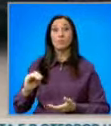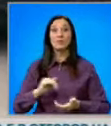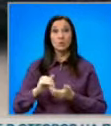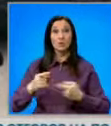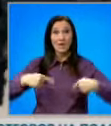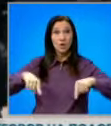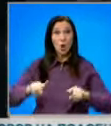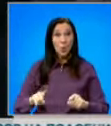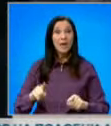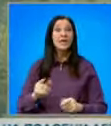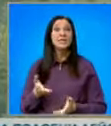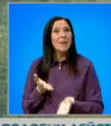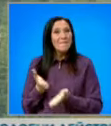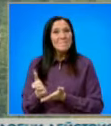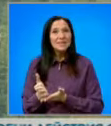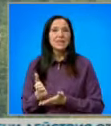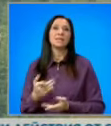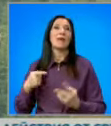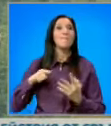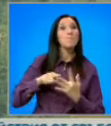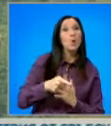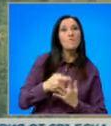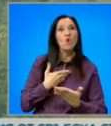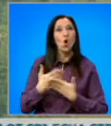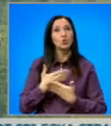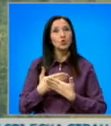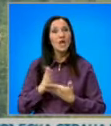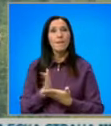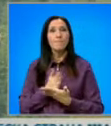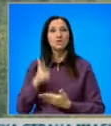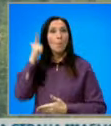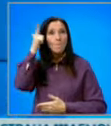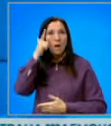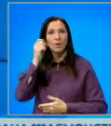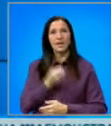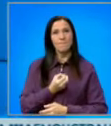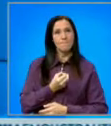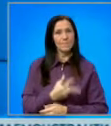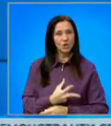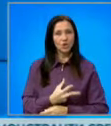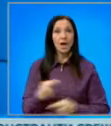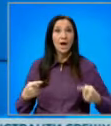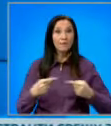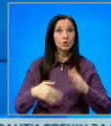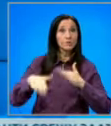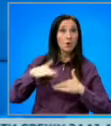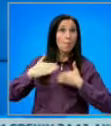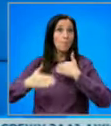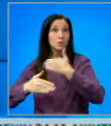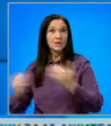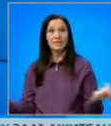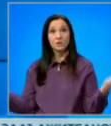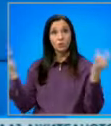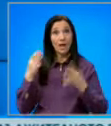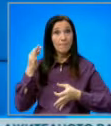Лайчак с мисия да постигне пробив в отношенията между Белград и Прищина. С фокус върху последиците и